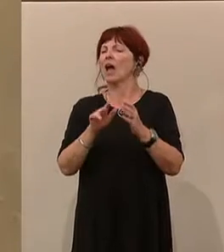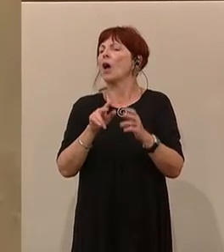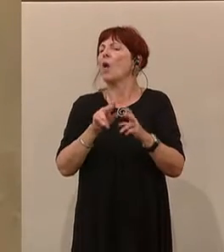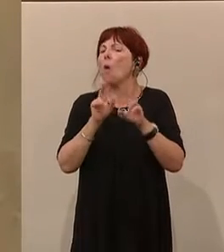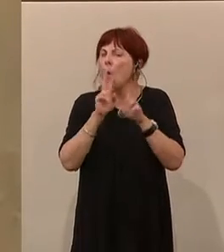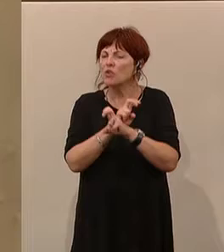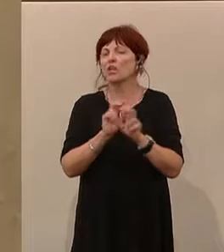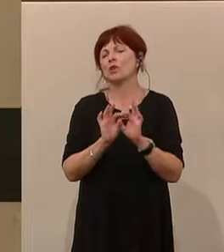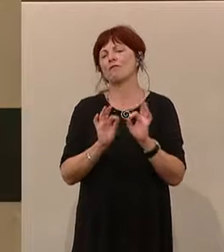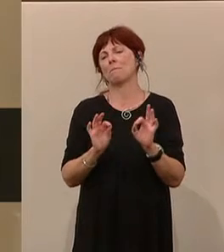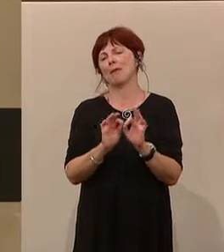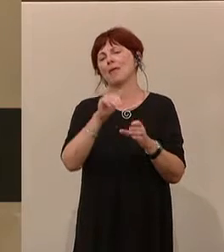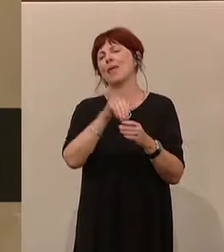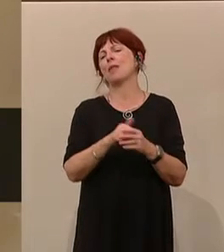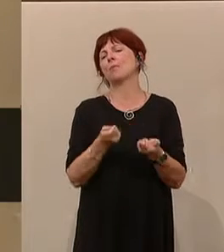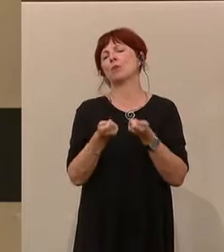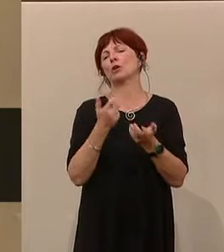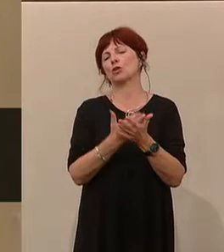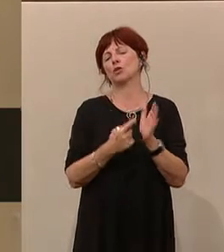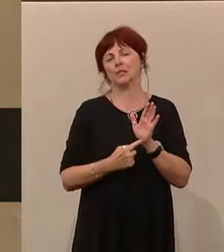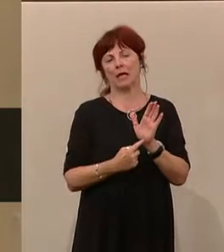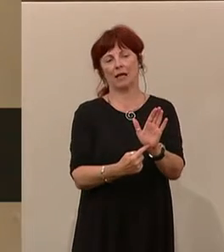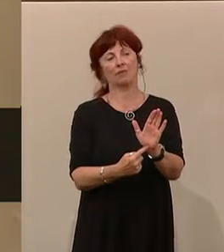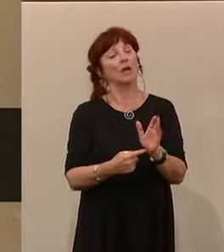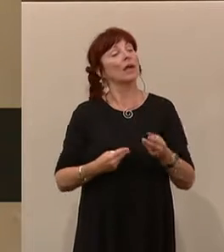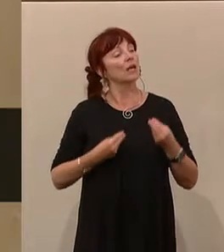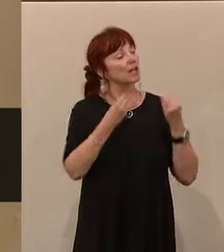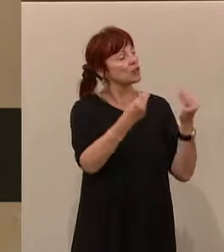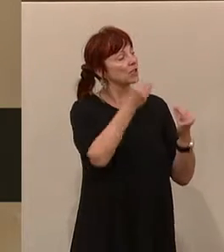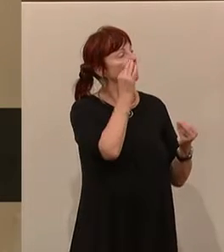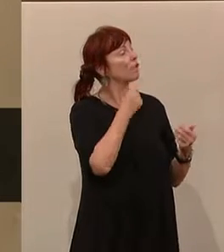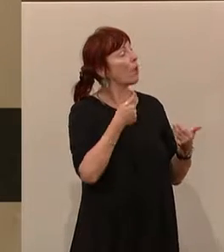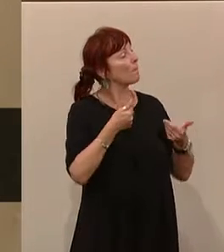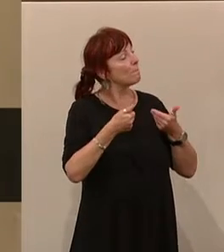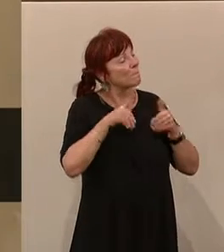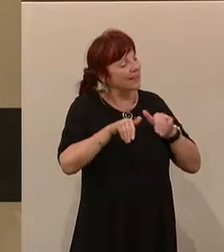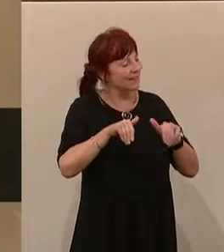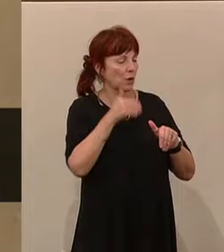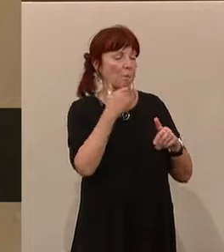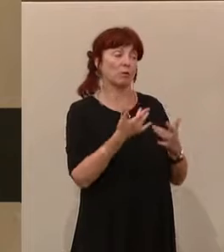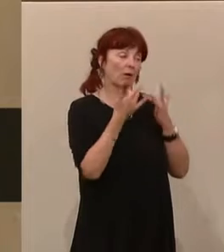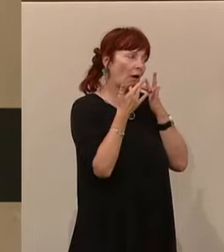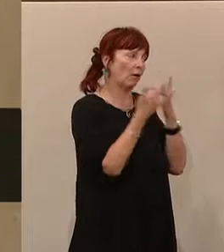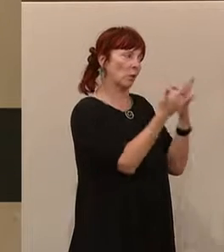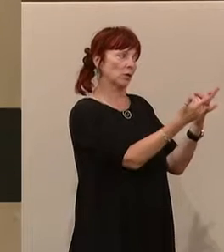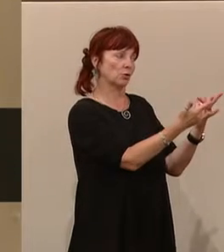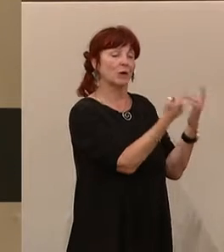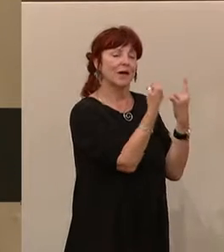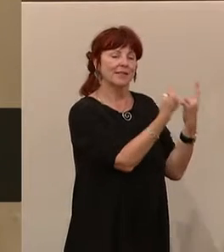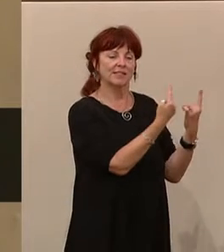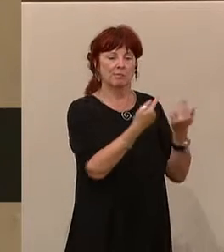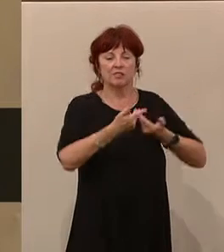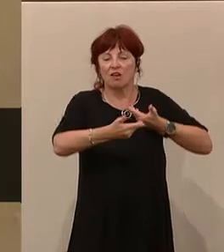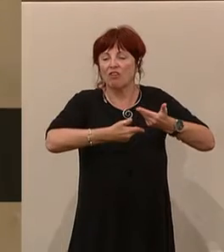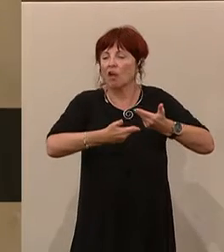absitzt. Und meine geschätzte Frau Minister, ich möchte Ihnen auch gratulieren, dass Sie es in der Verhandlung auch verstanden haben,